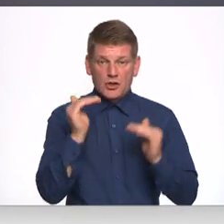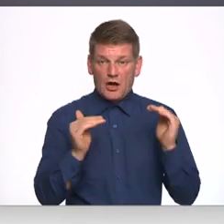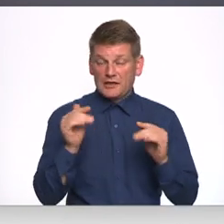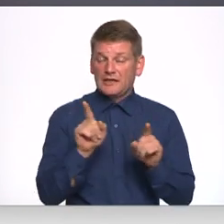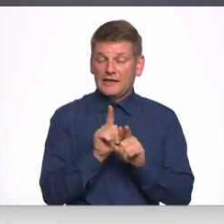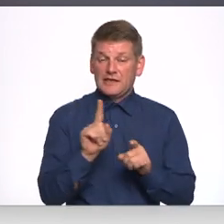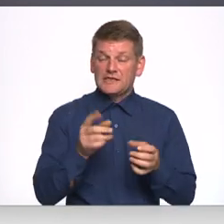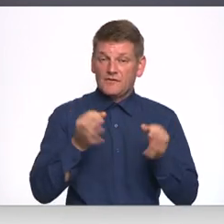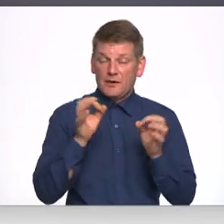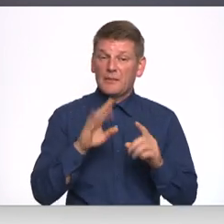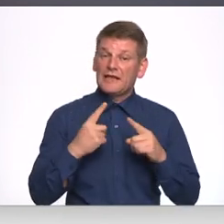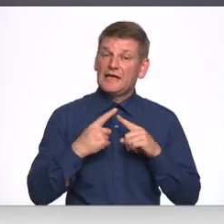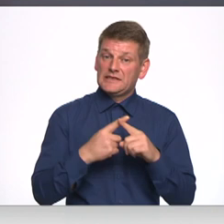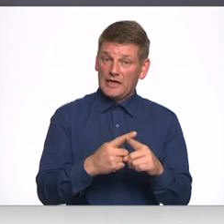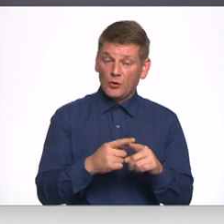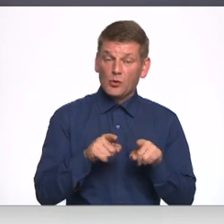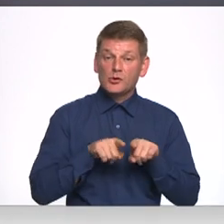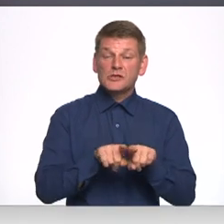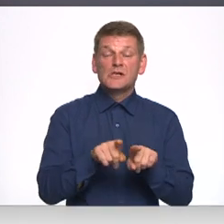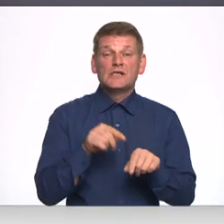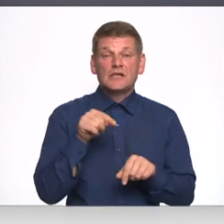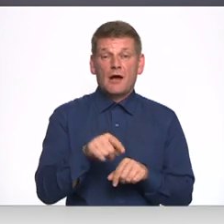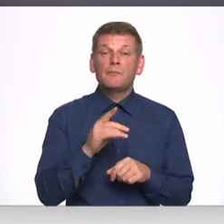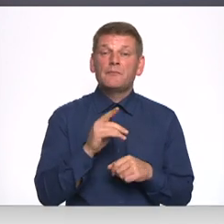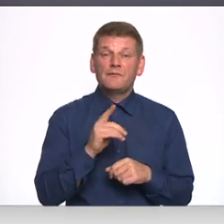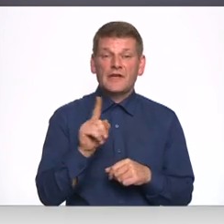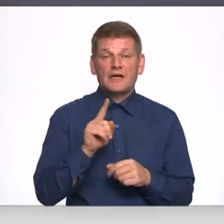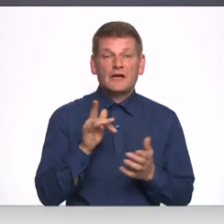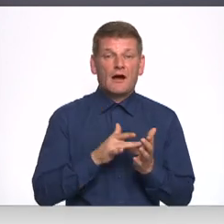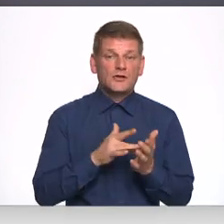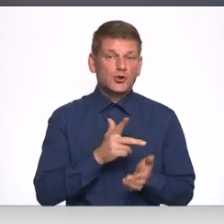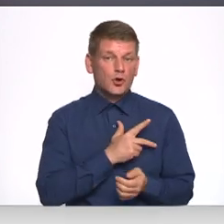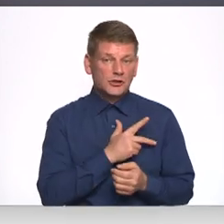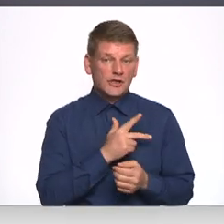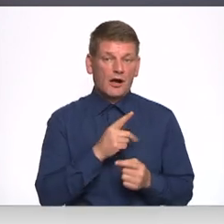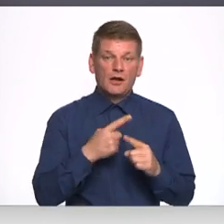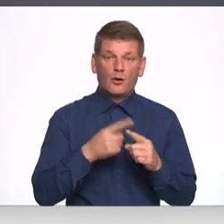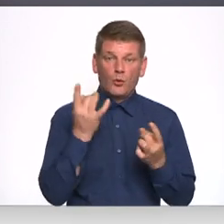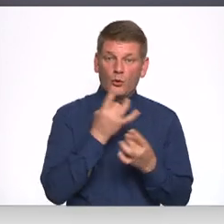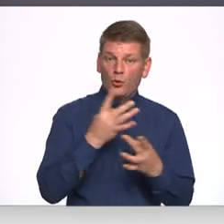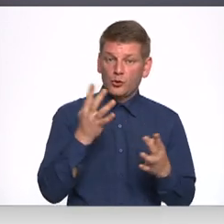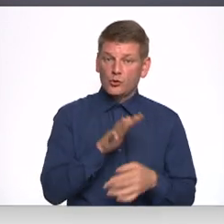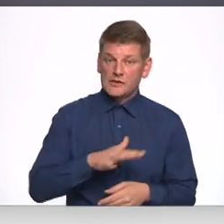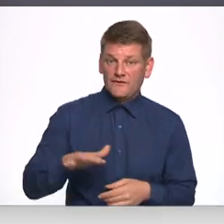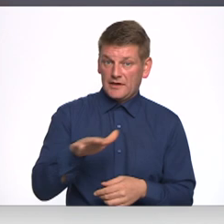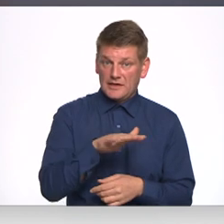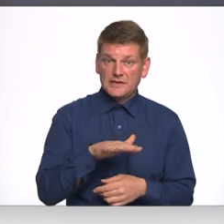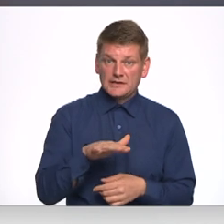svarīgi, bet līdztekstam ir kaut kādi arī sociālie. Kultūras vidas